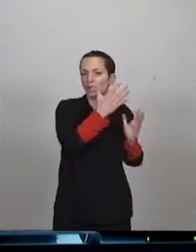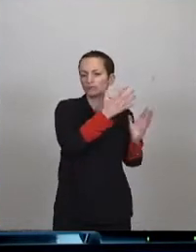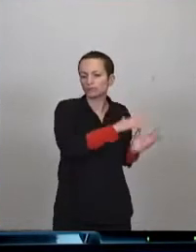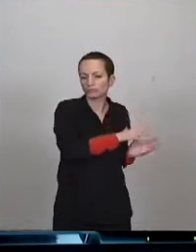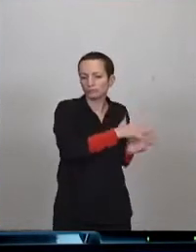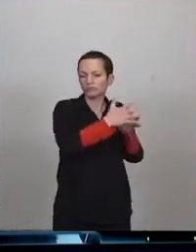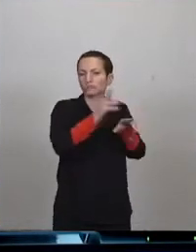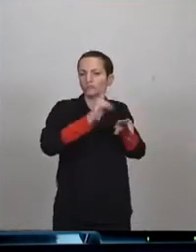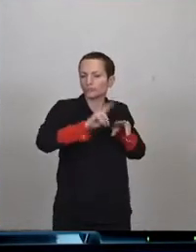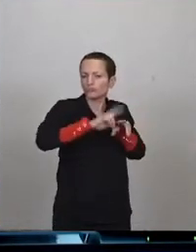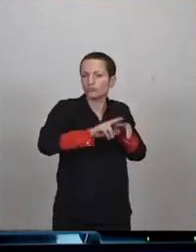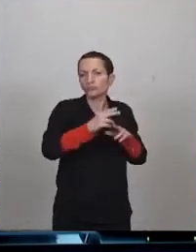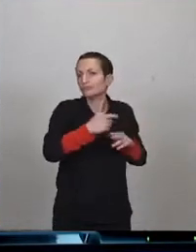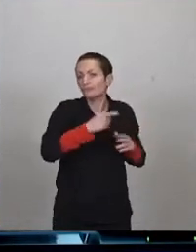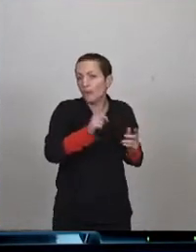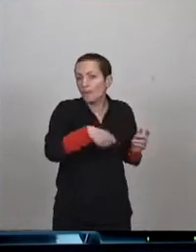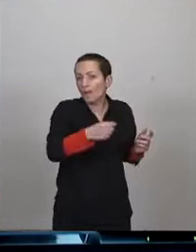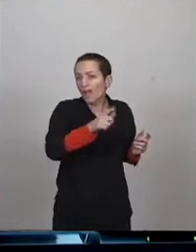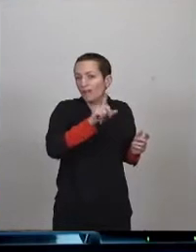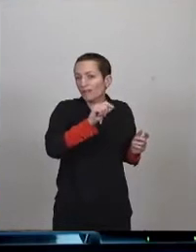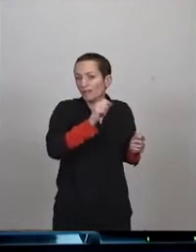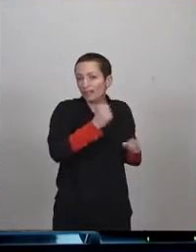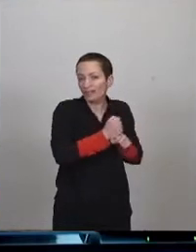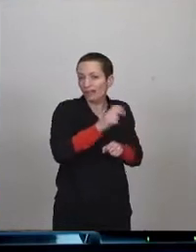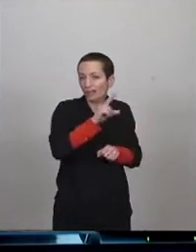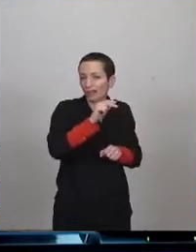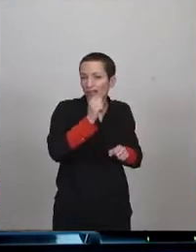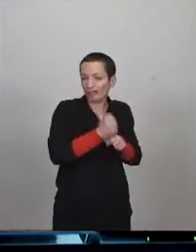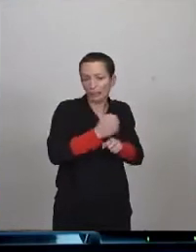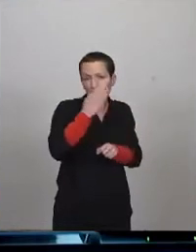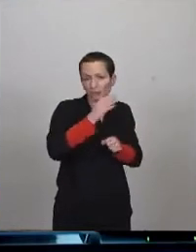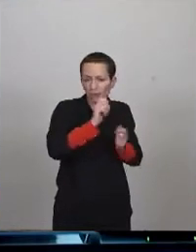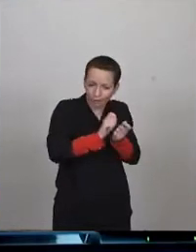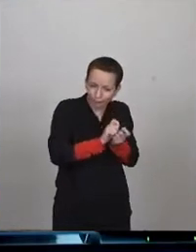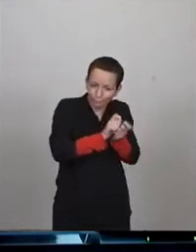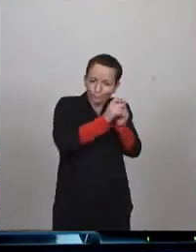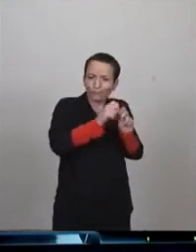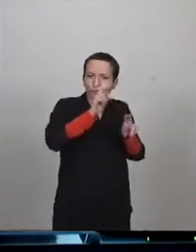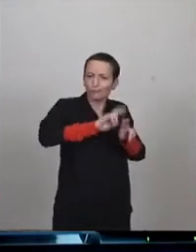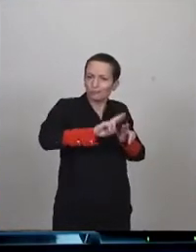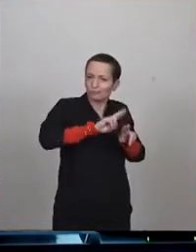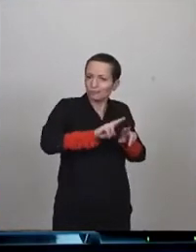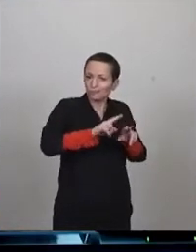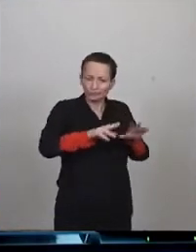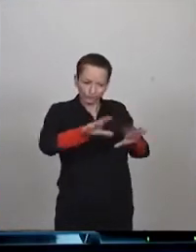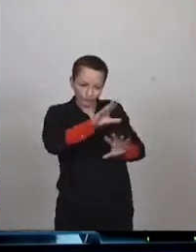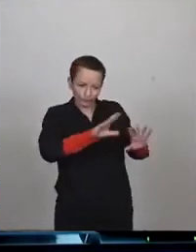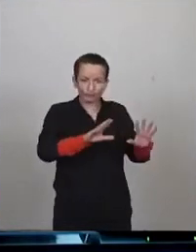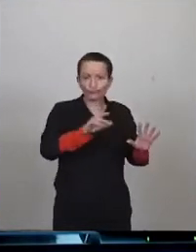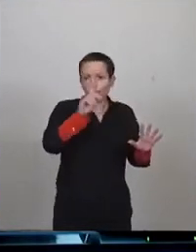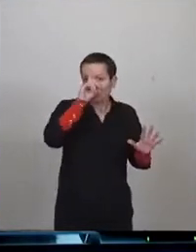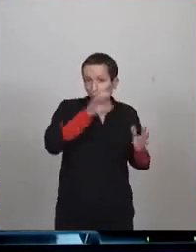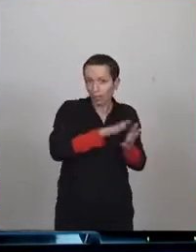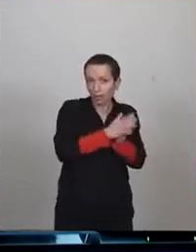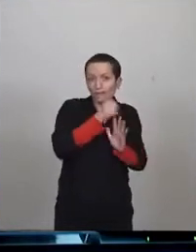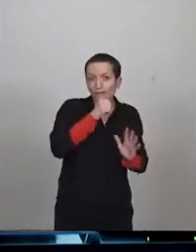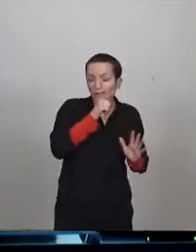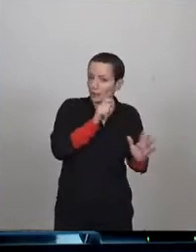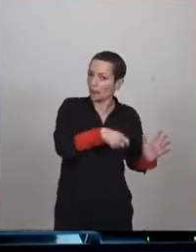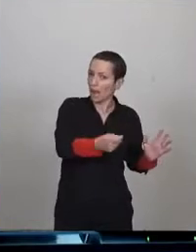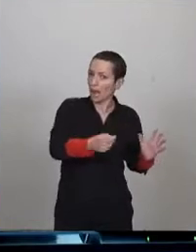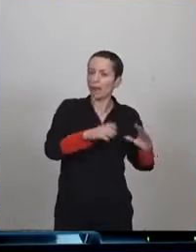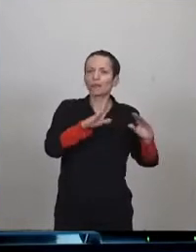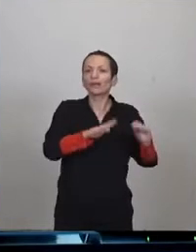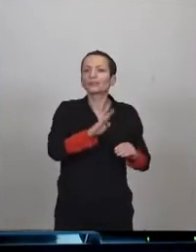20 et 30 ans où ils ont besoin d'être repris, d'être remis en état parce qu'ils ont vieilli. La place Pays